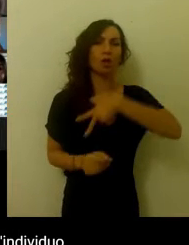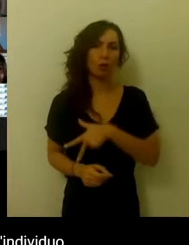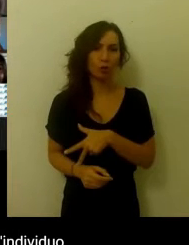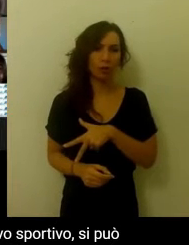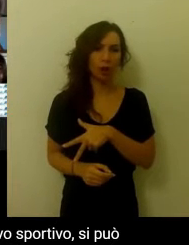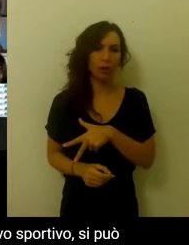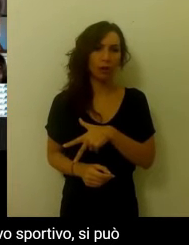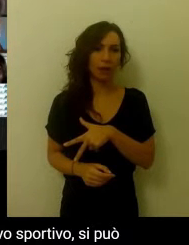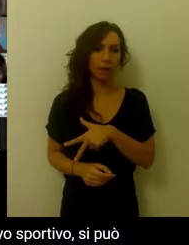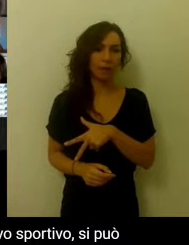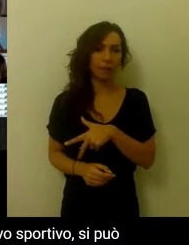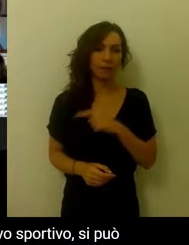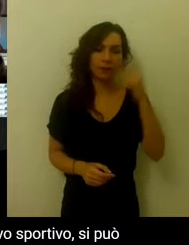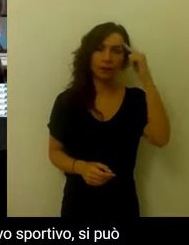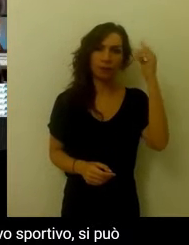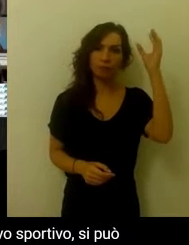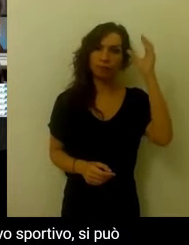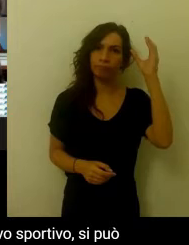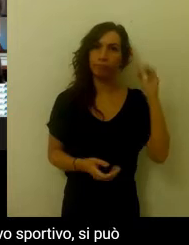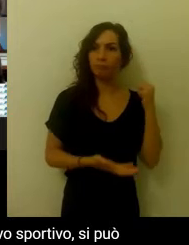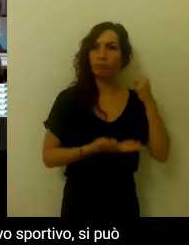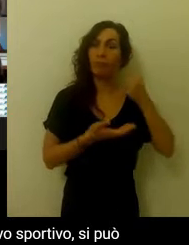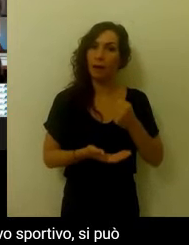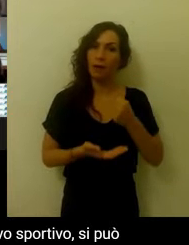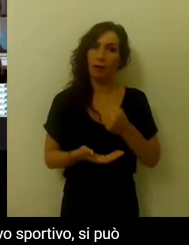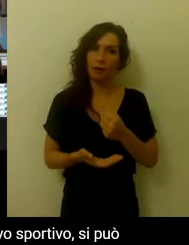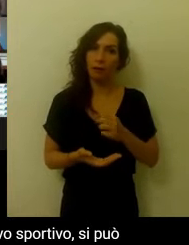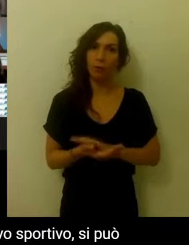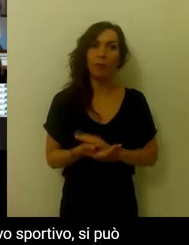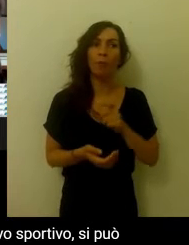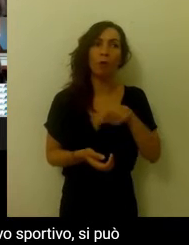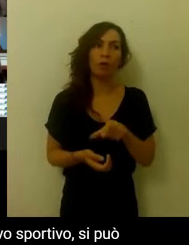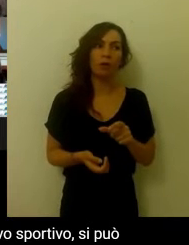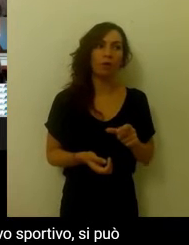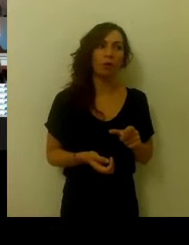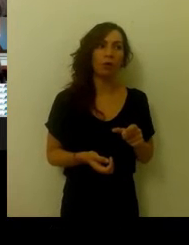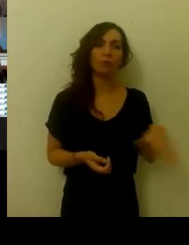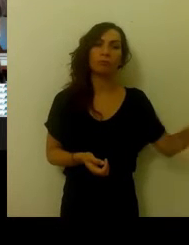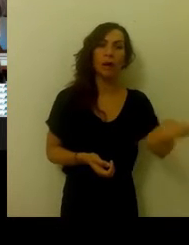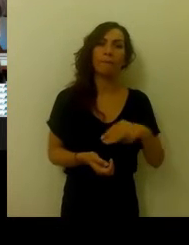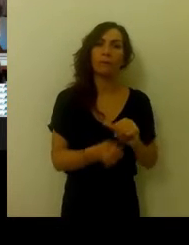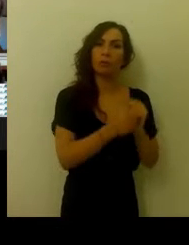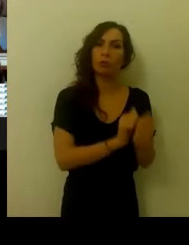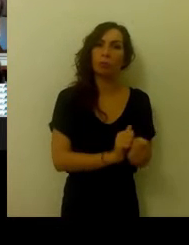del bagaglio cognitivo-delettivo, perché ciò che noi impariamo nell'ambito sportivo si può sempre portare come